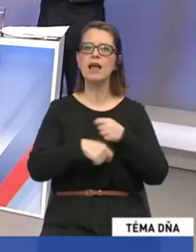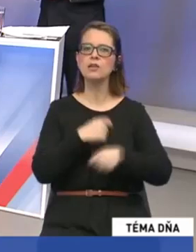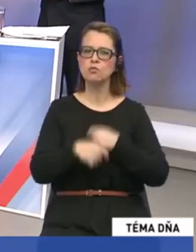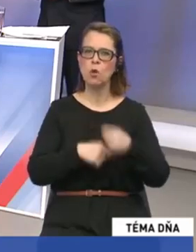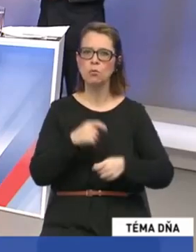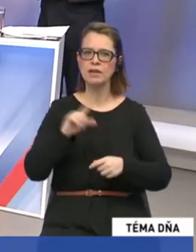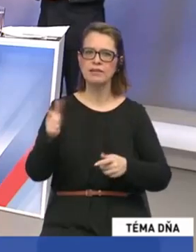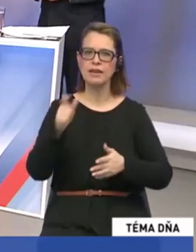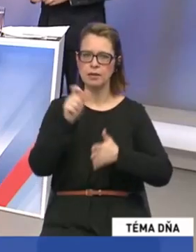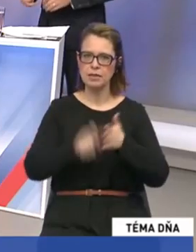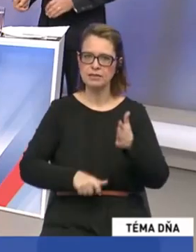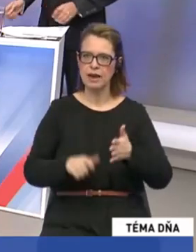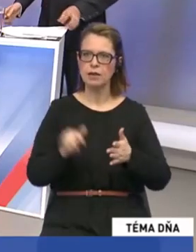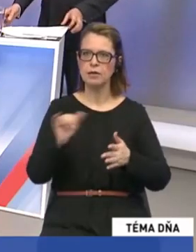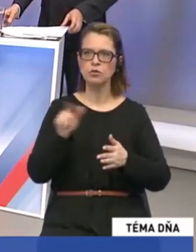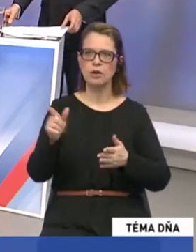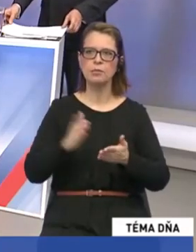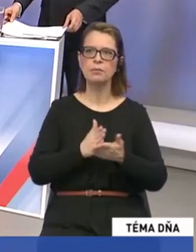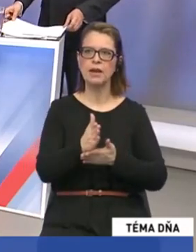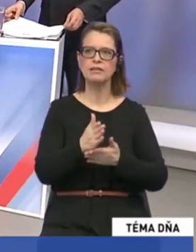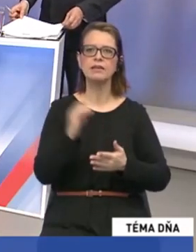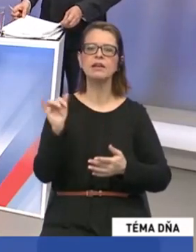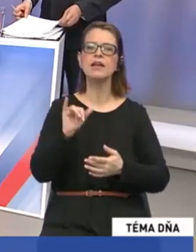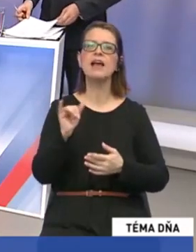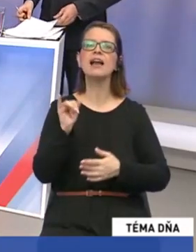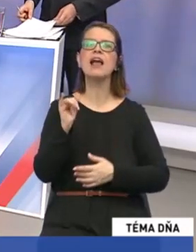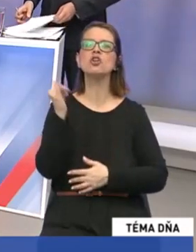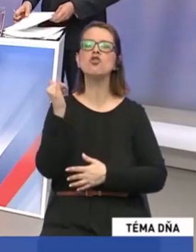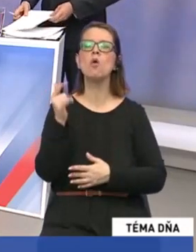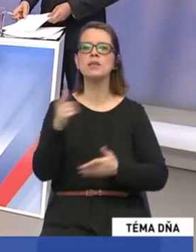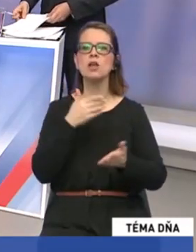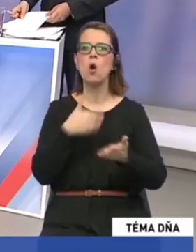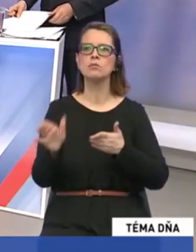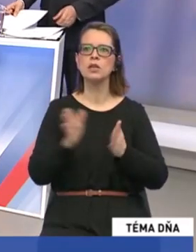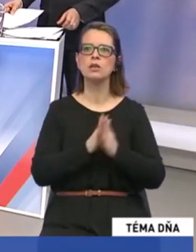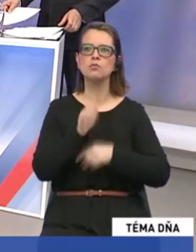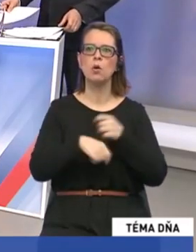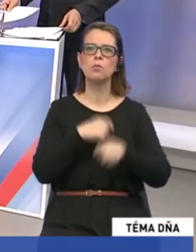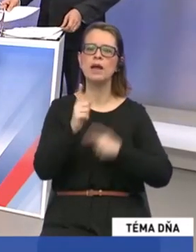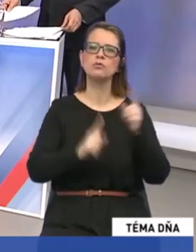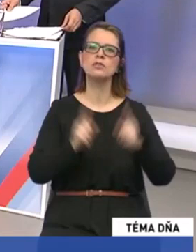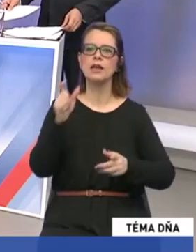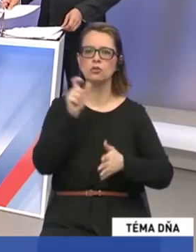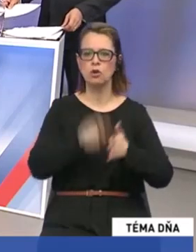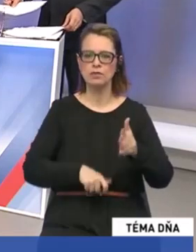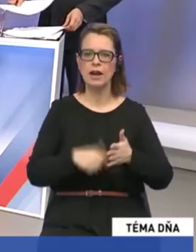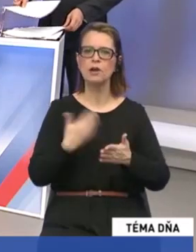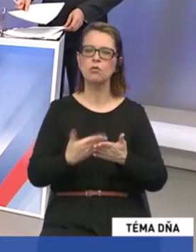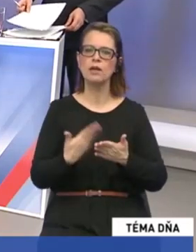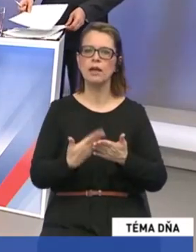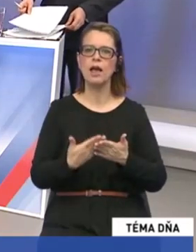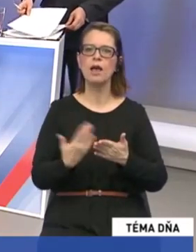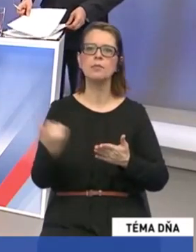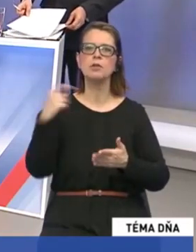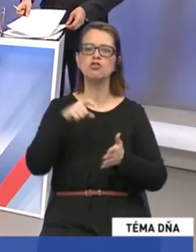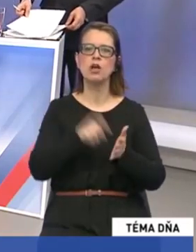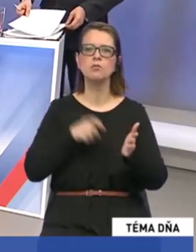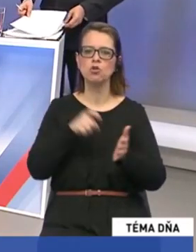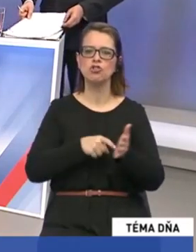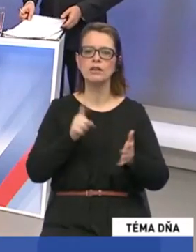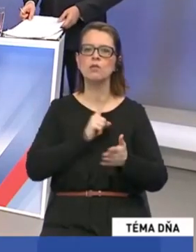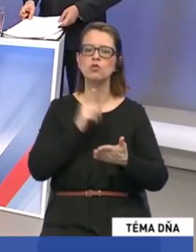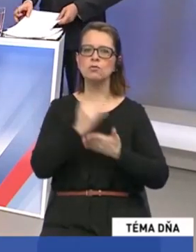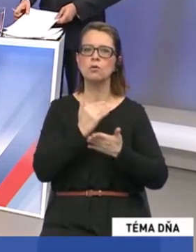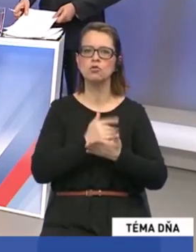teda presadzovali? Na základe čo? By ste odmietli spoluprácu s nejakou stranou, ak by teda prišla spožiadavkou so svojím